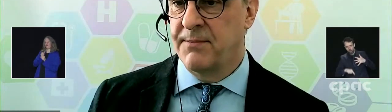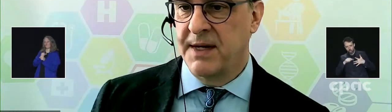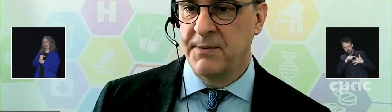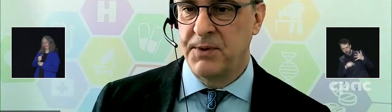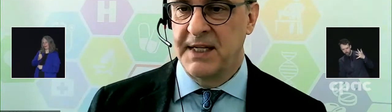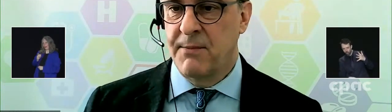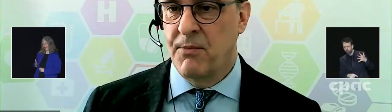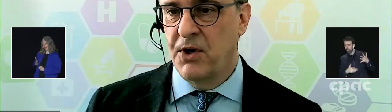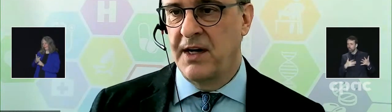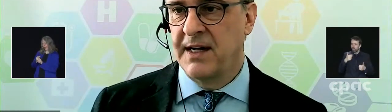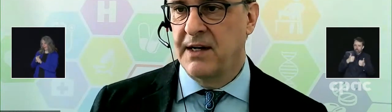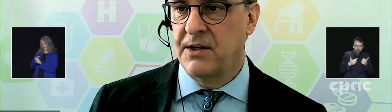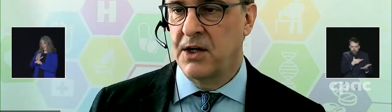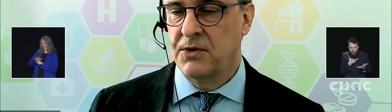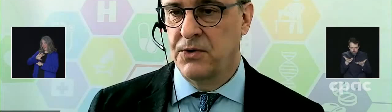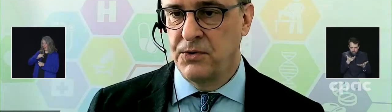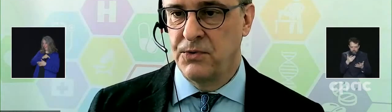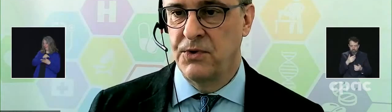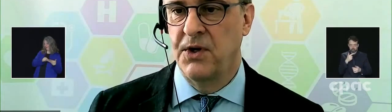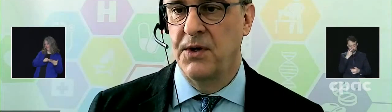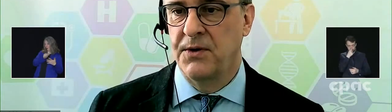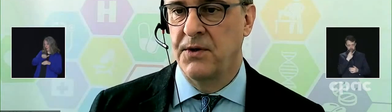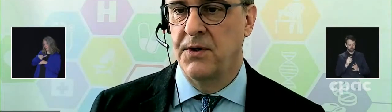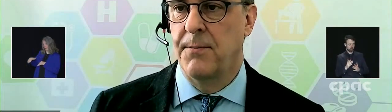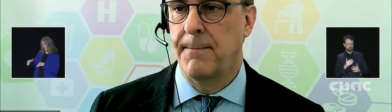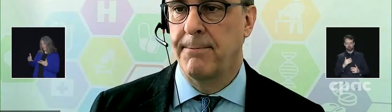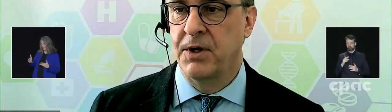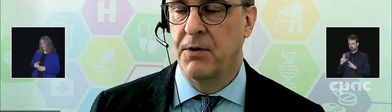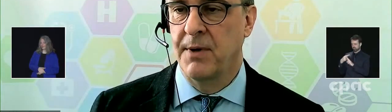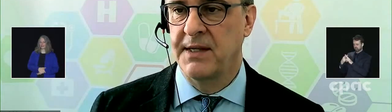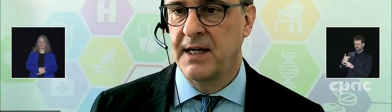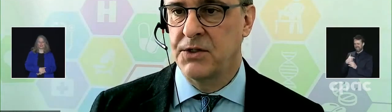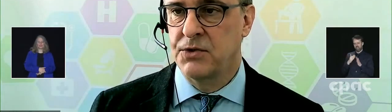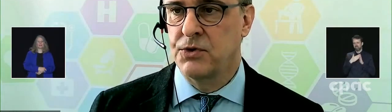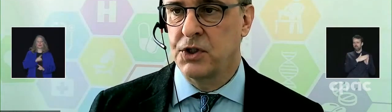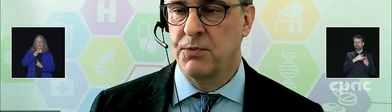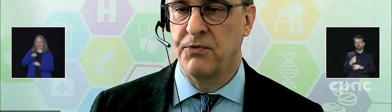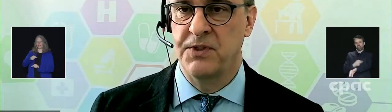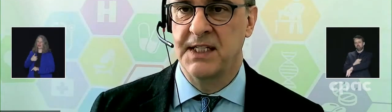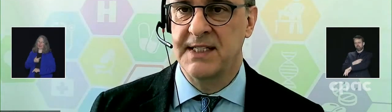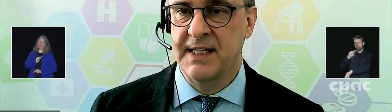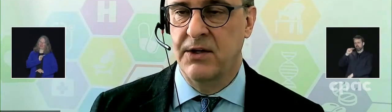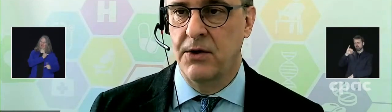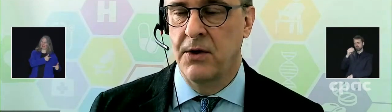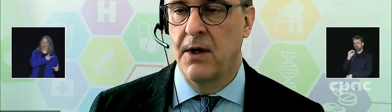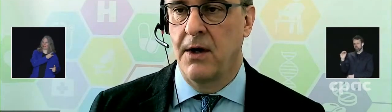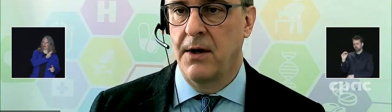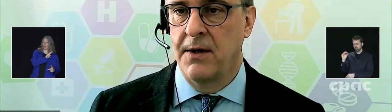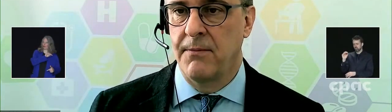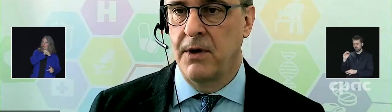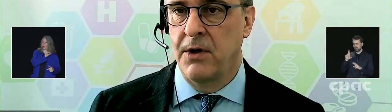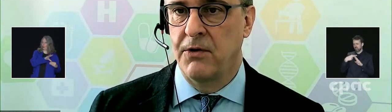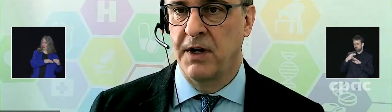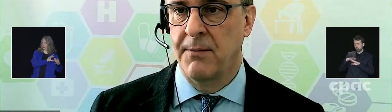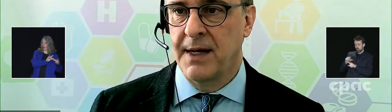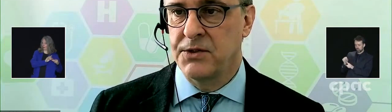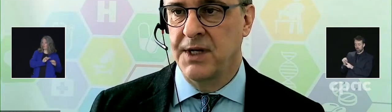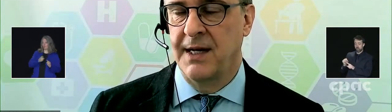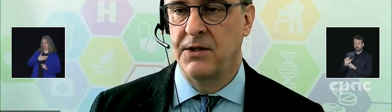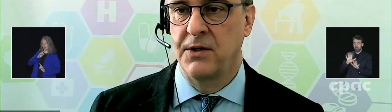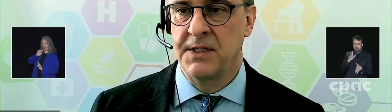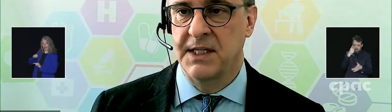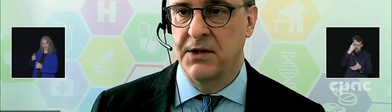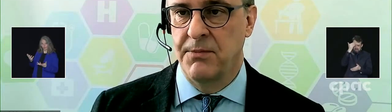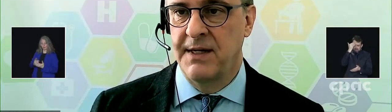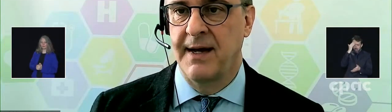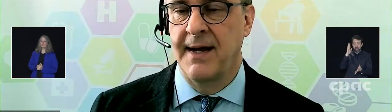Je vais demander peut-être à mon collègue, Dr. New, de commenter là-dessus. Ce que je peux vous dire, c'est que le gouvernement